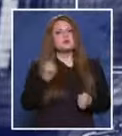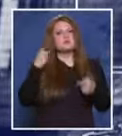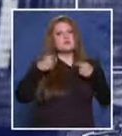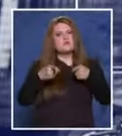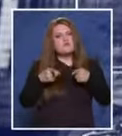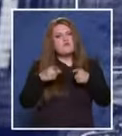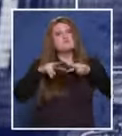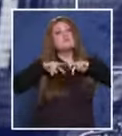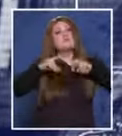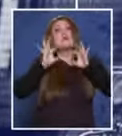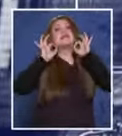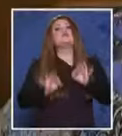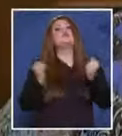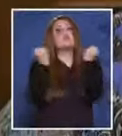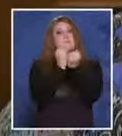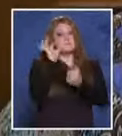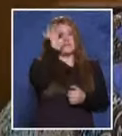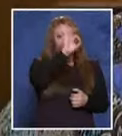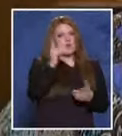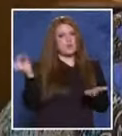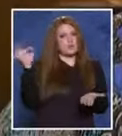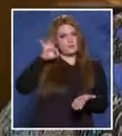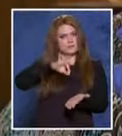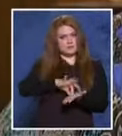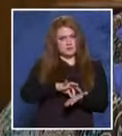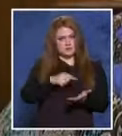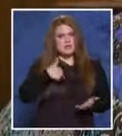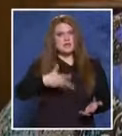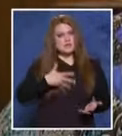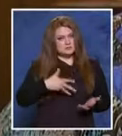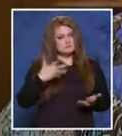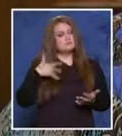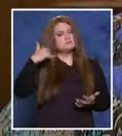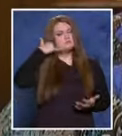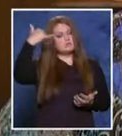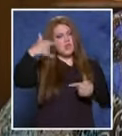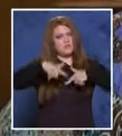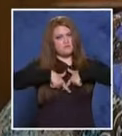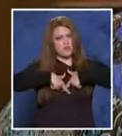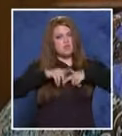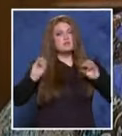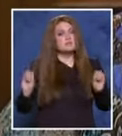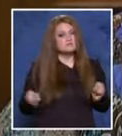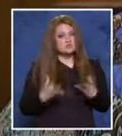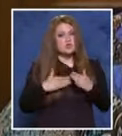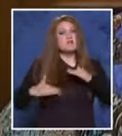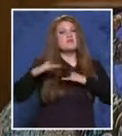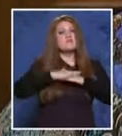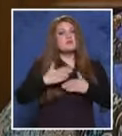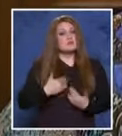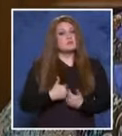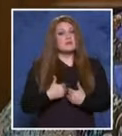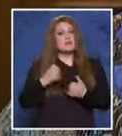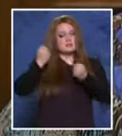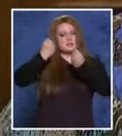осведомете къде ви карат. При пристигането си, поискайте отново да се свържете с адвокат, в случай, че върху вас се окаже